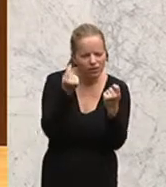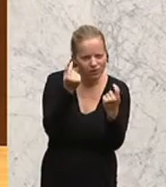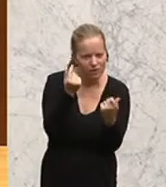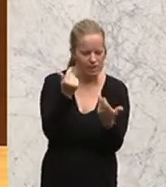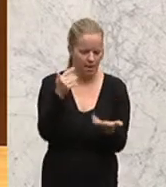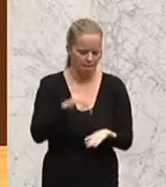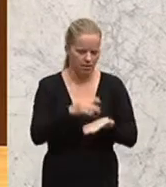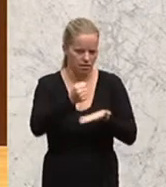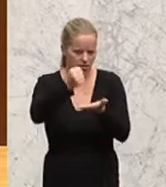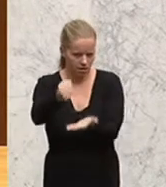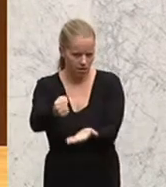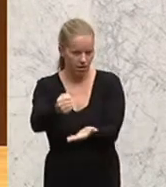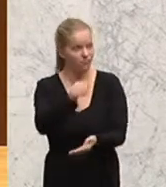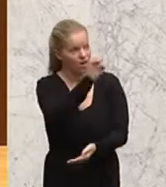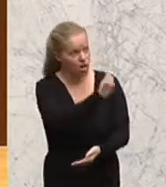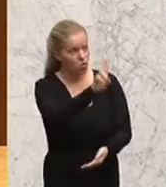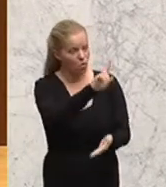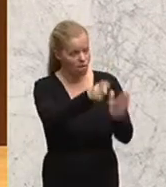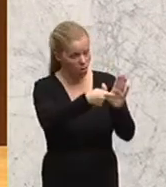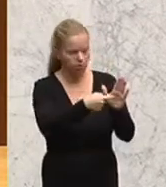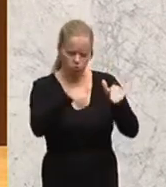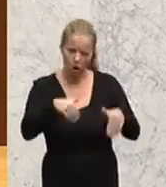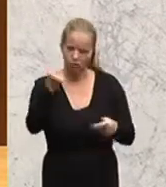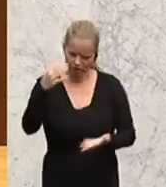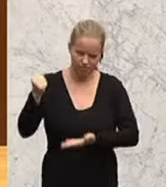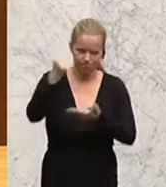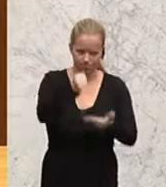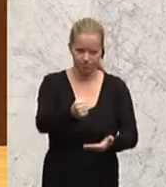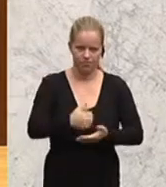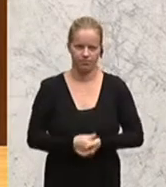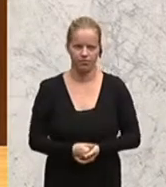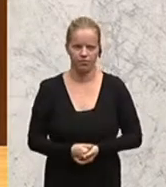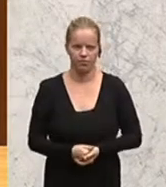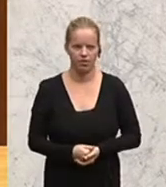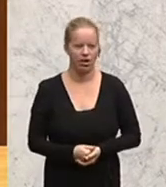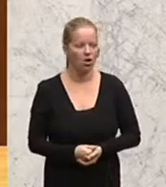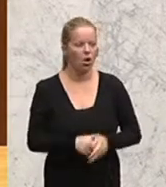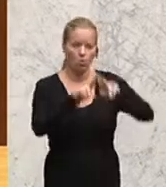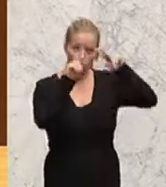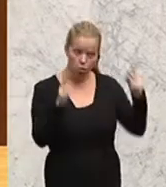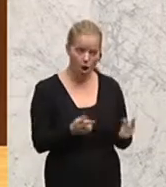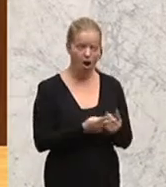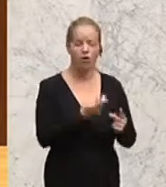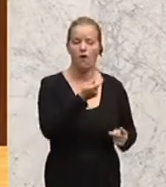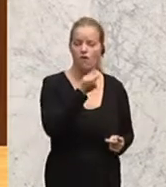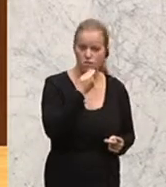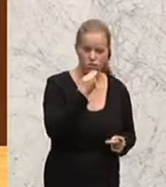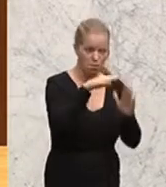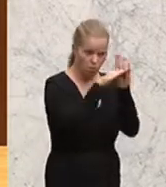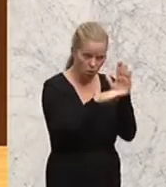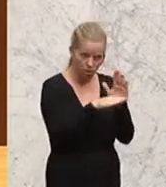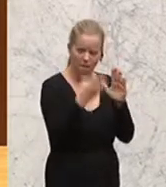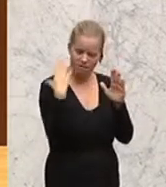wir von der EU etwas fordern, wenn wir das World Food Program wieder dotieren, wenn wir die